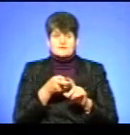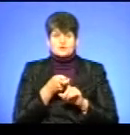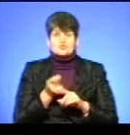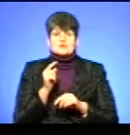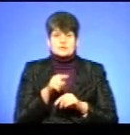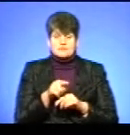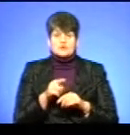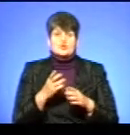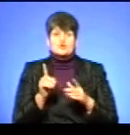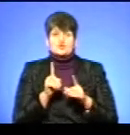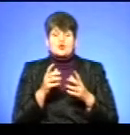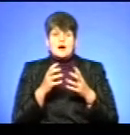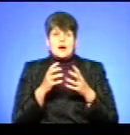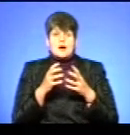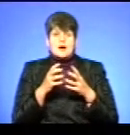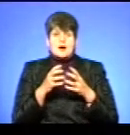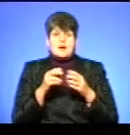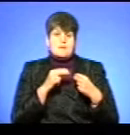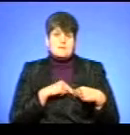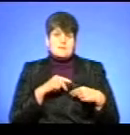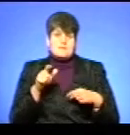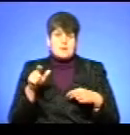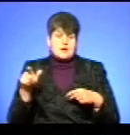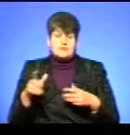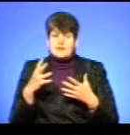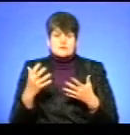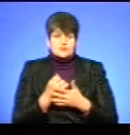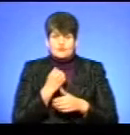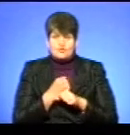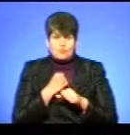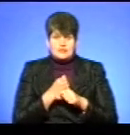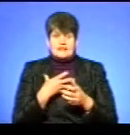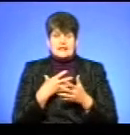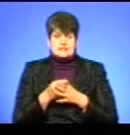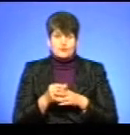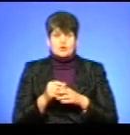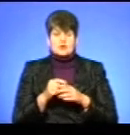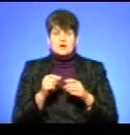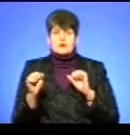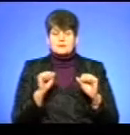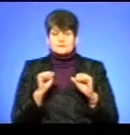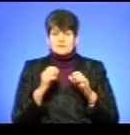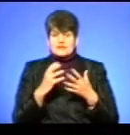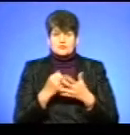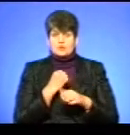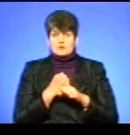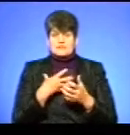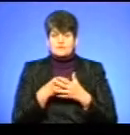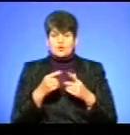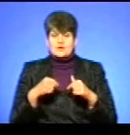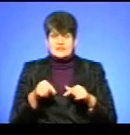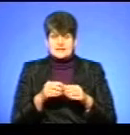апарат не знайшов роботи для своїй організації, для своїх філій і